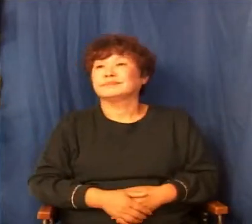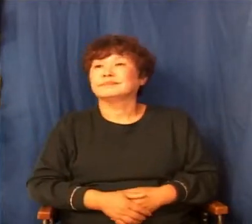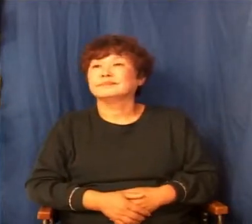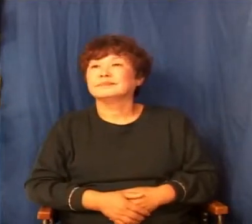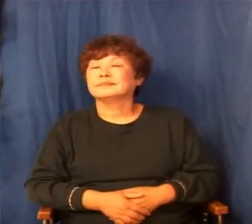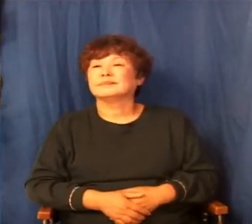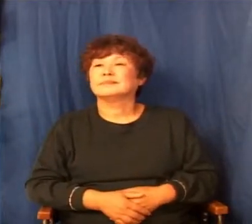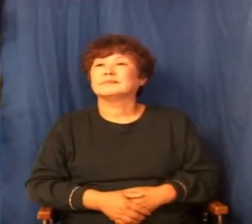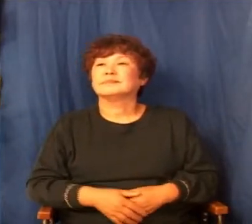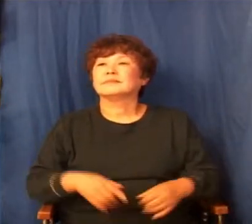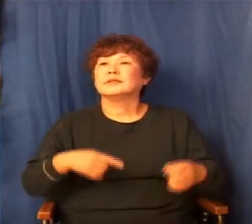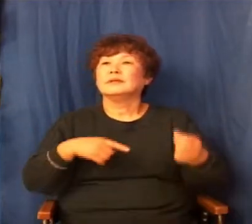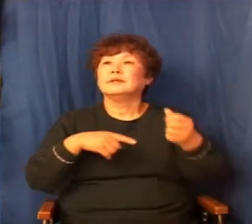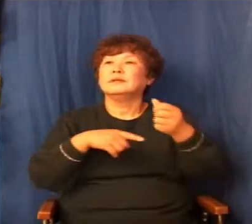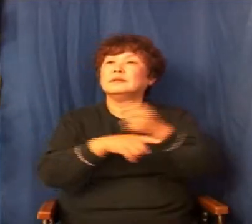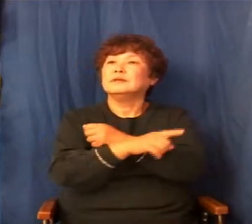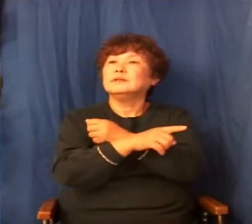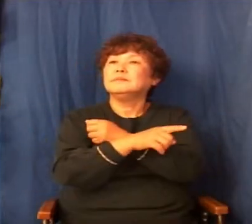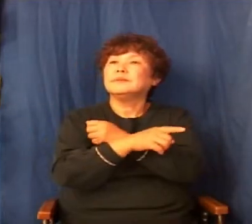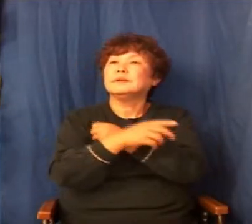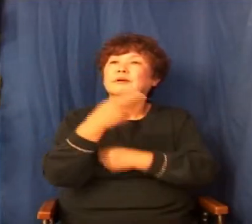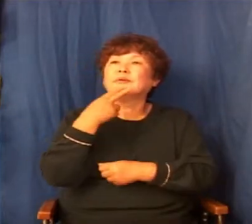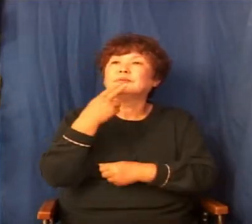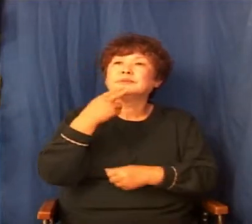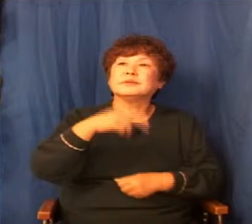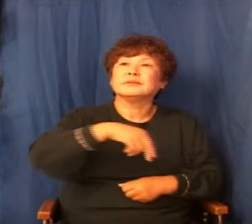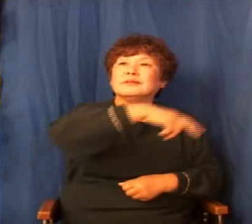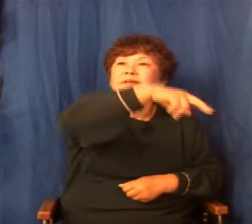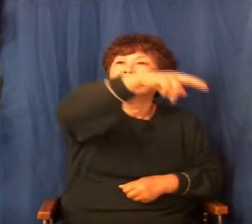의미 없이 둘레둘레는 없다는 거예요.